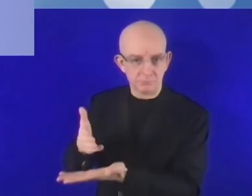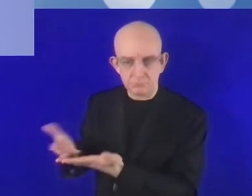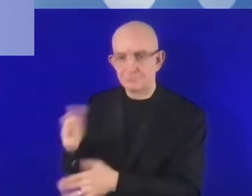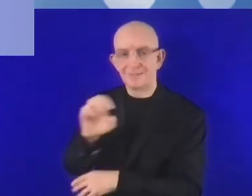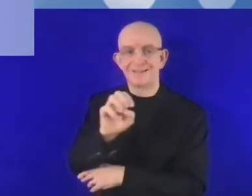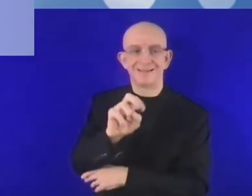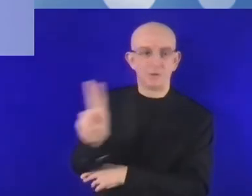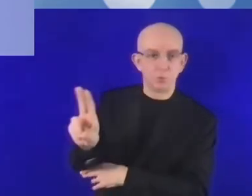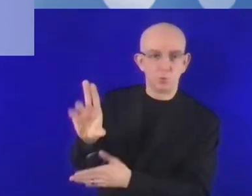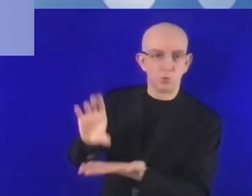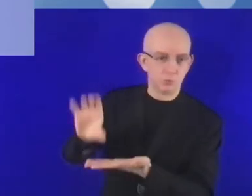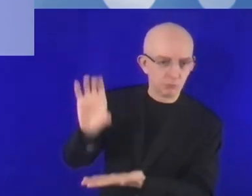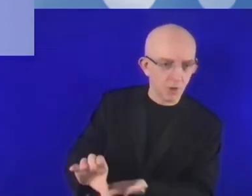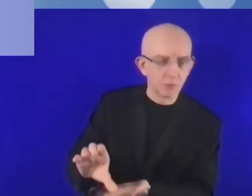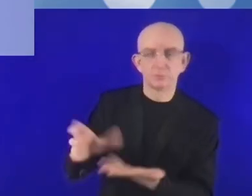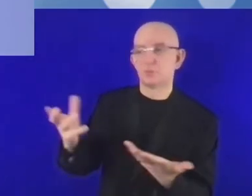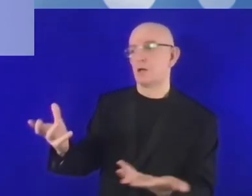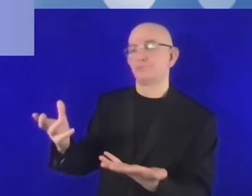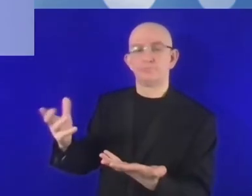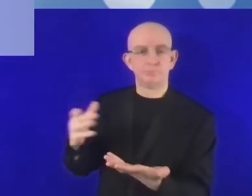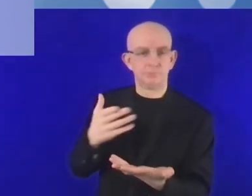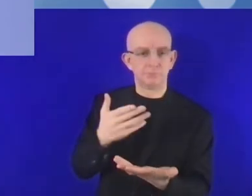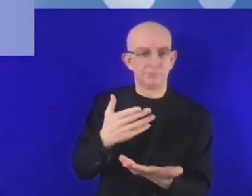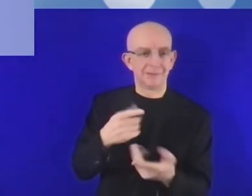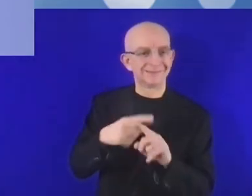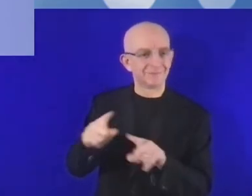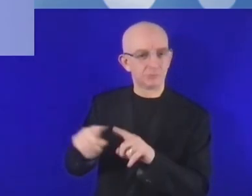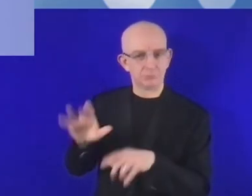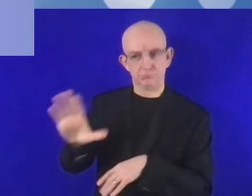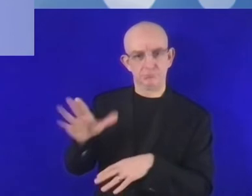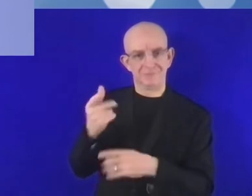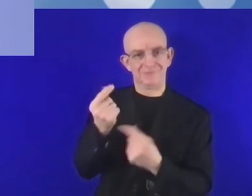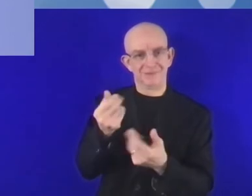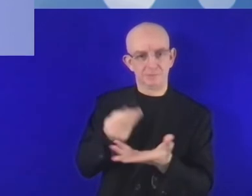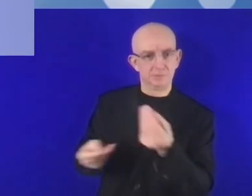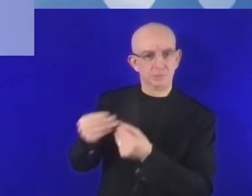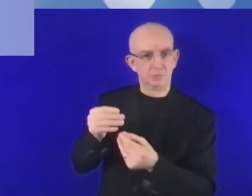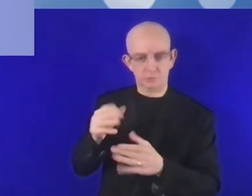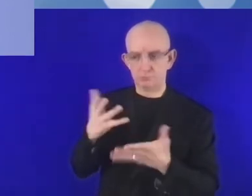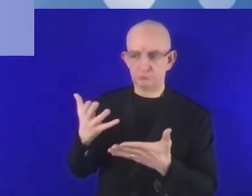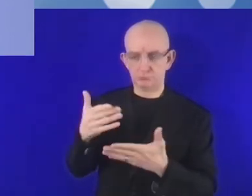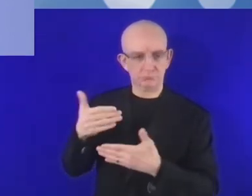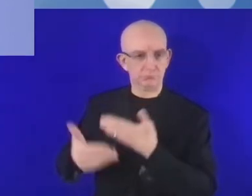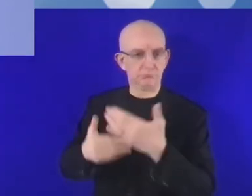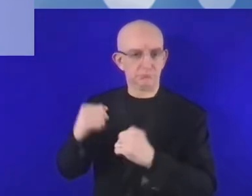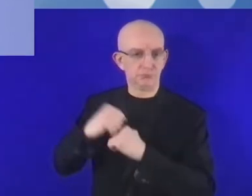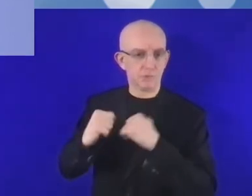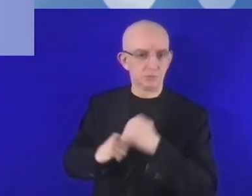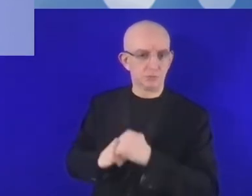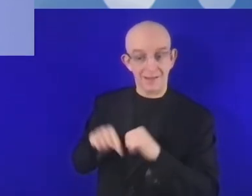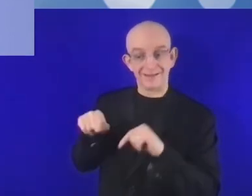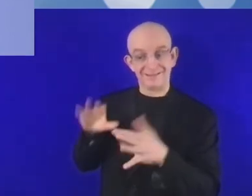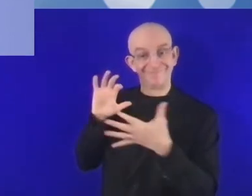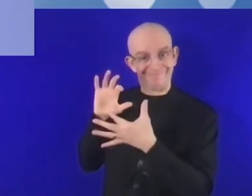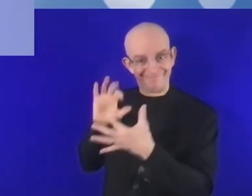architektura finansowa jest odpowiednia dla danego projektu. I wreszcie